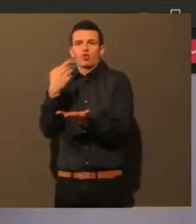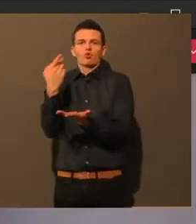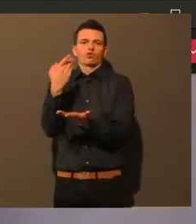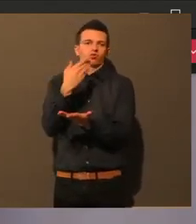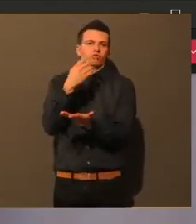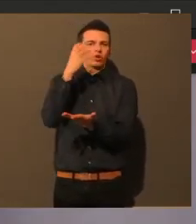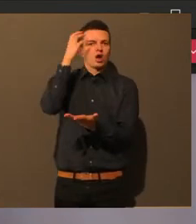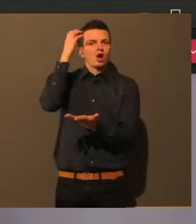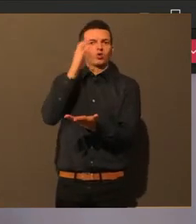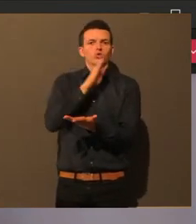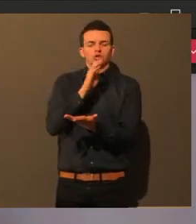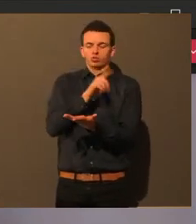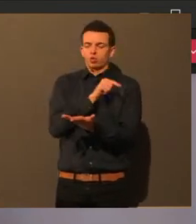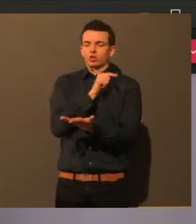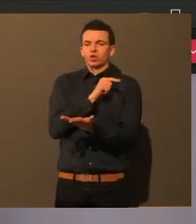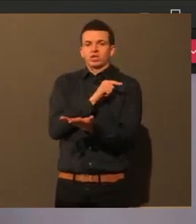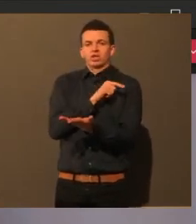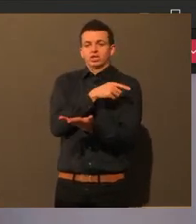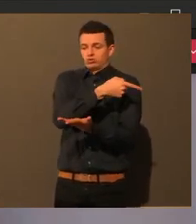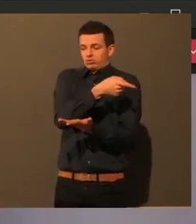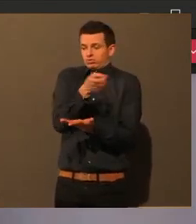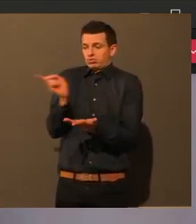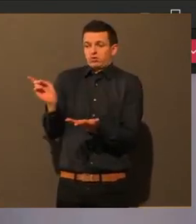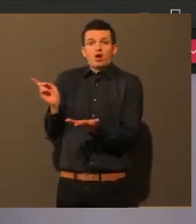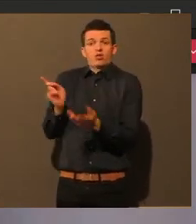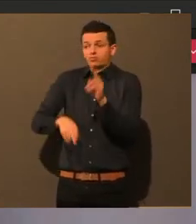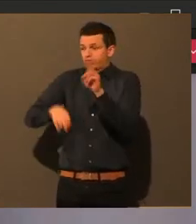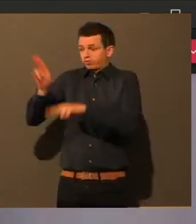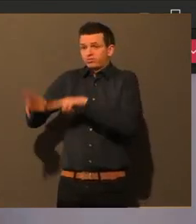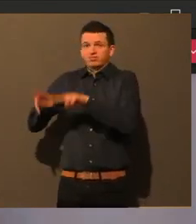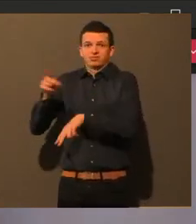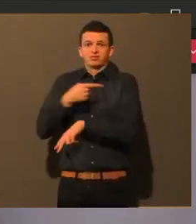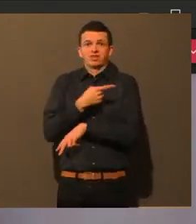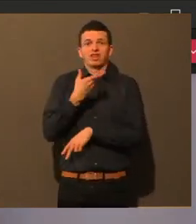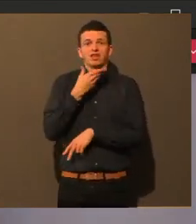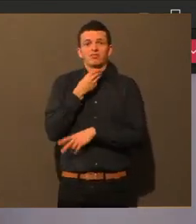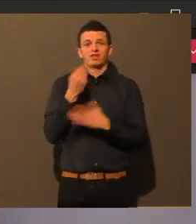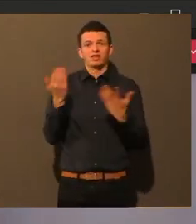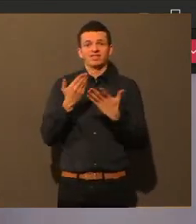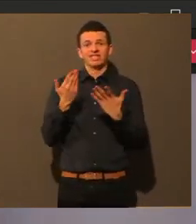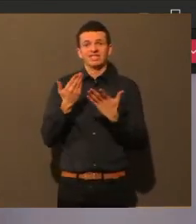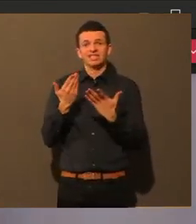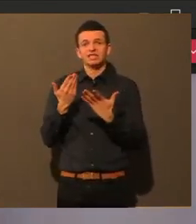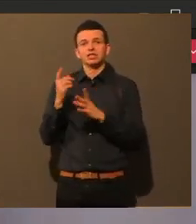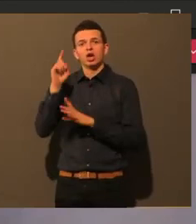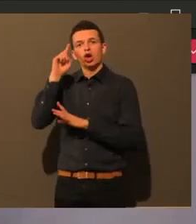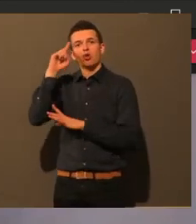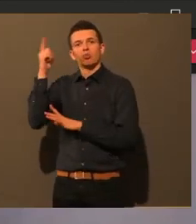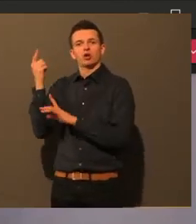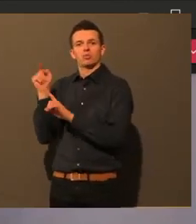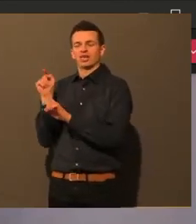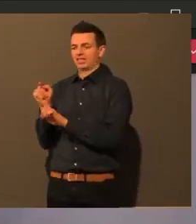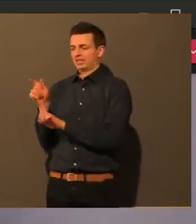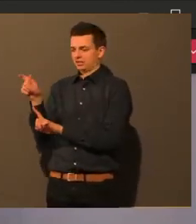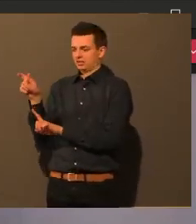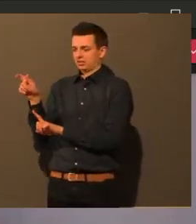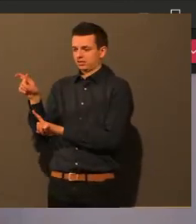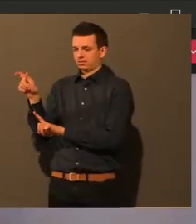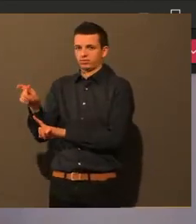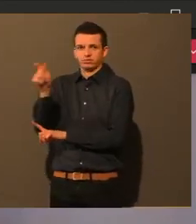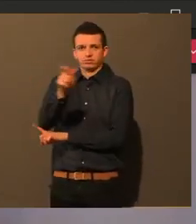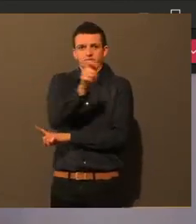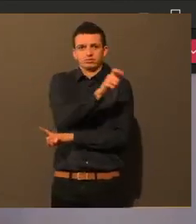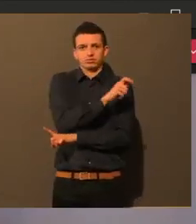Bürgermeister dieser Städte auffordern, sich vielleicht auch ein bisschen den Maßnahmen oder solchen Maßnahmen der Stadt Augsburg